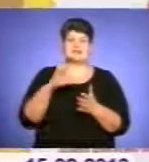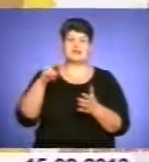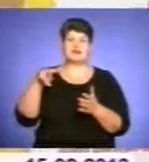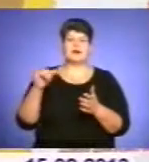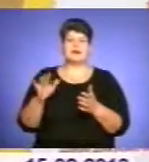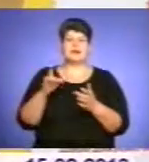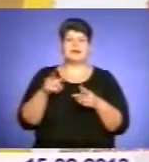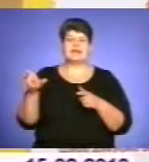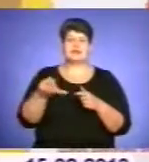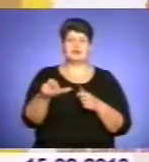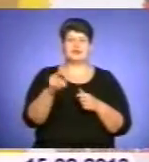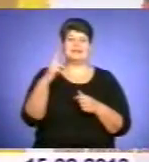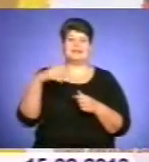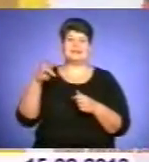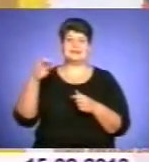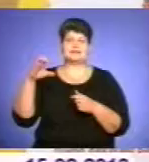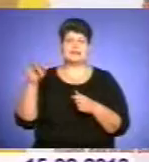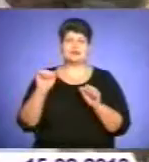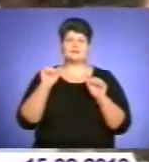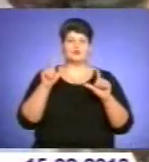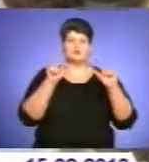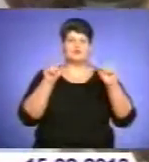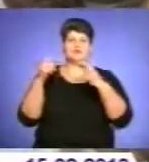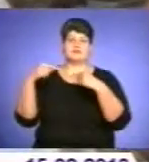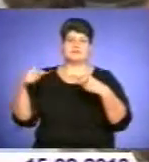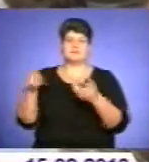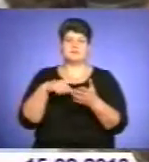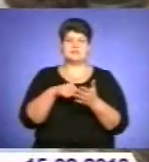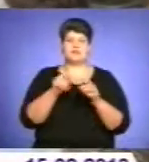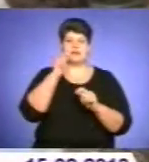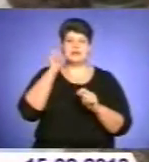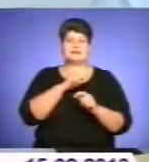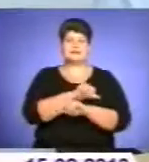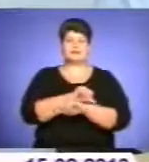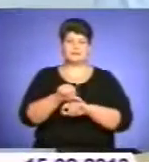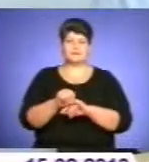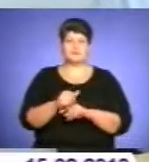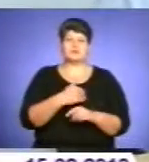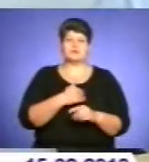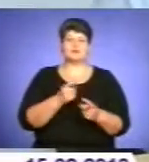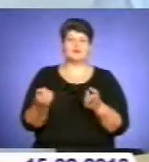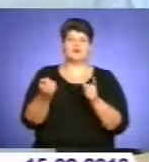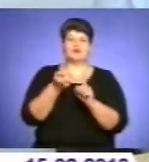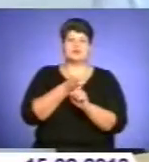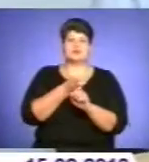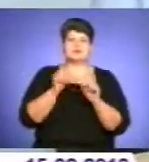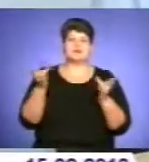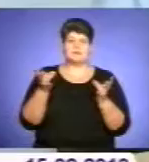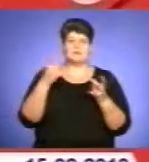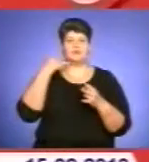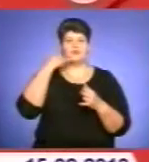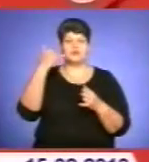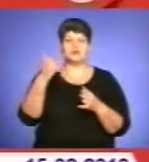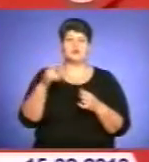і зможуть відвідати інші цікаві місця в Україні та за кордоном. Про бажання долучитися потрібно повідомити в обласний штаб